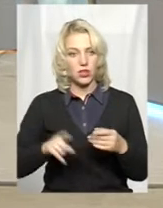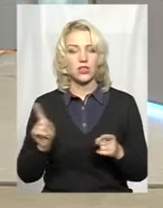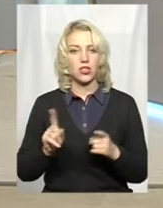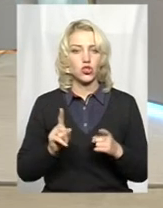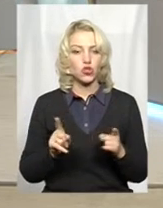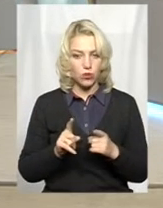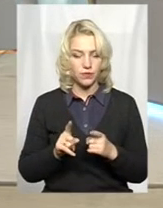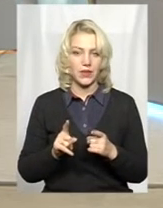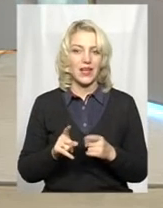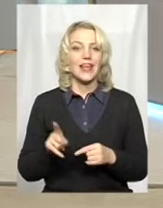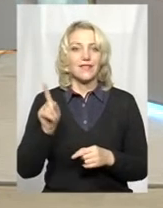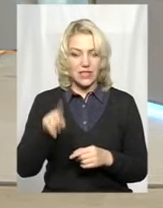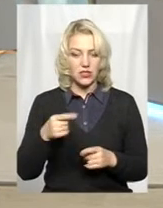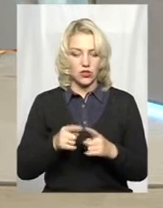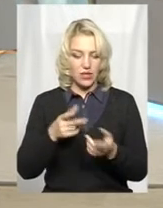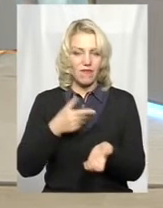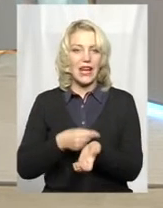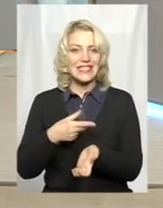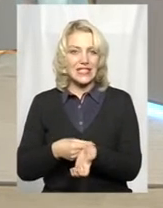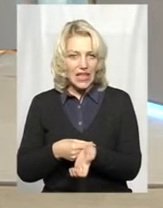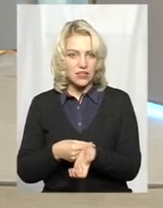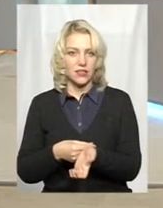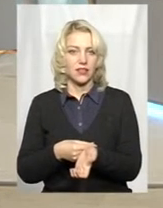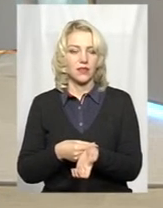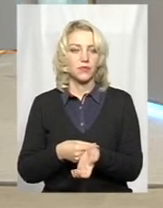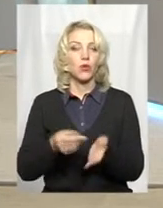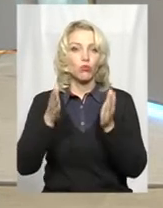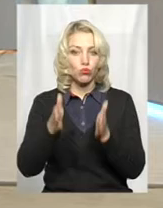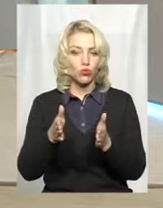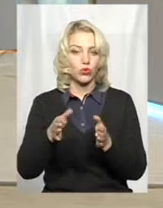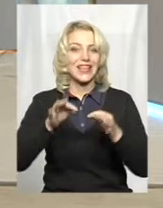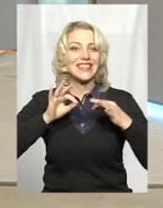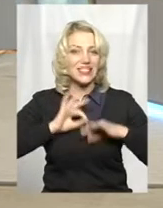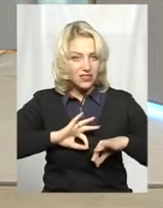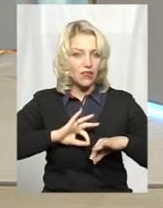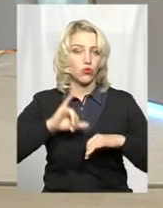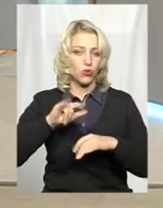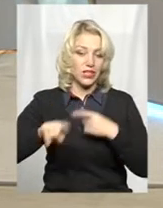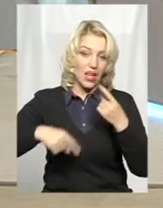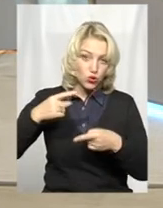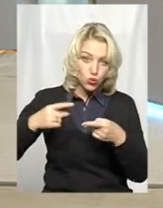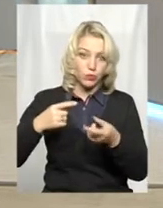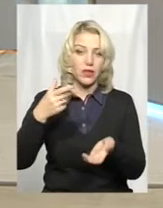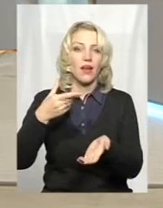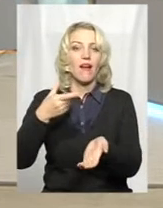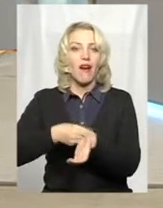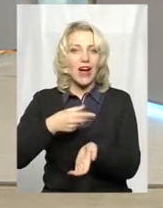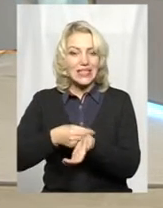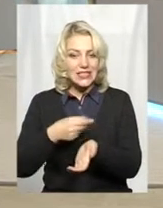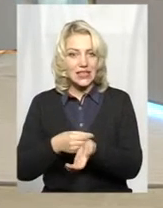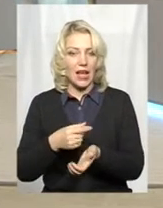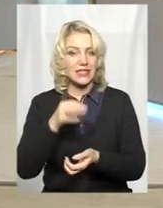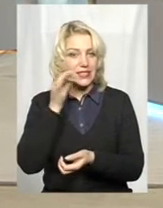що, все ж таки, ця вакцинація буде дієвою, і наступні вакцинації вже